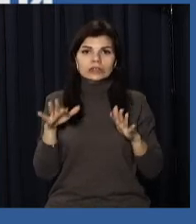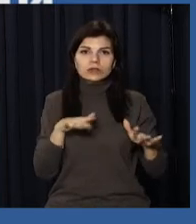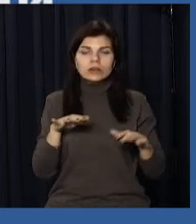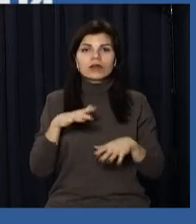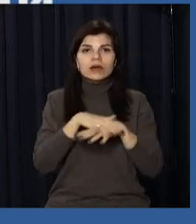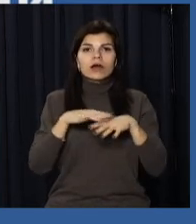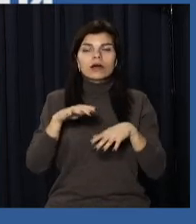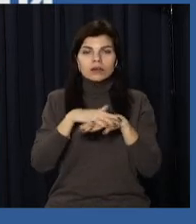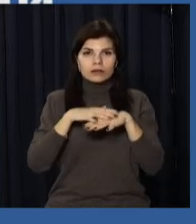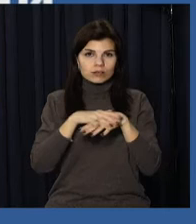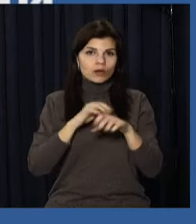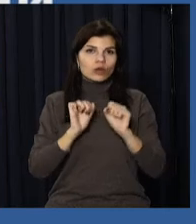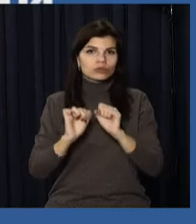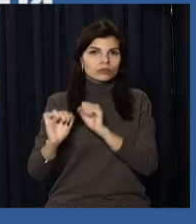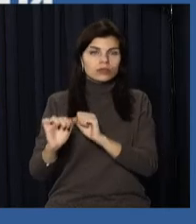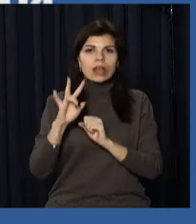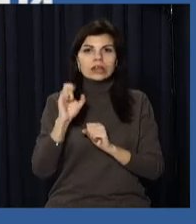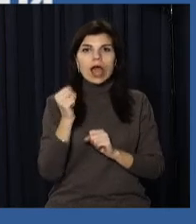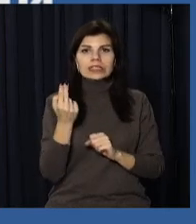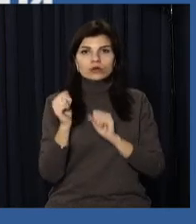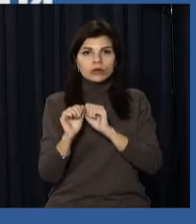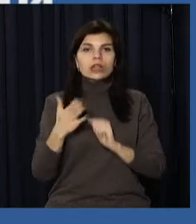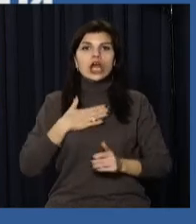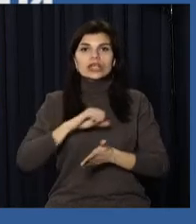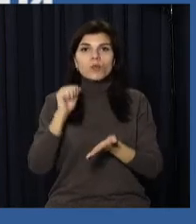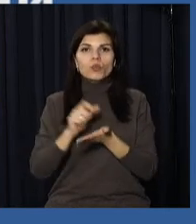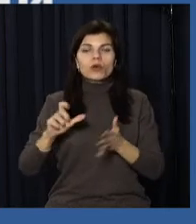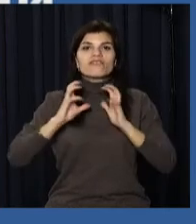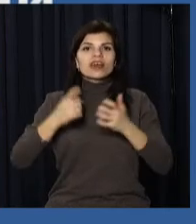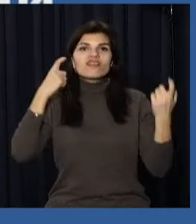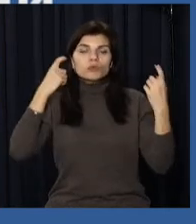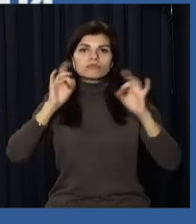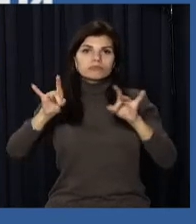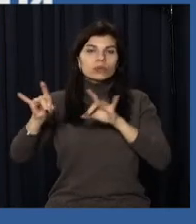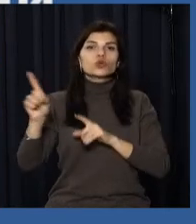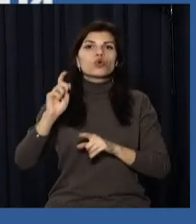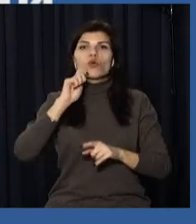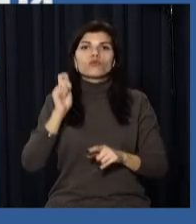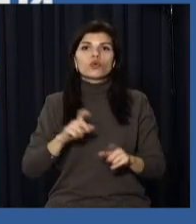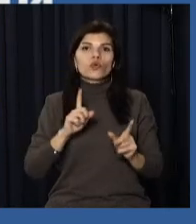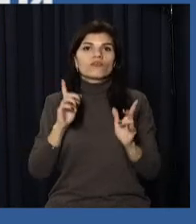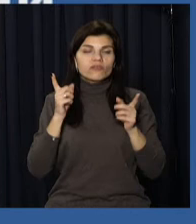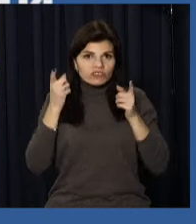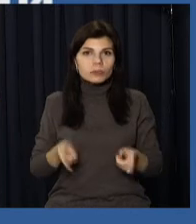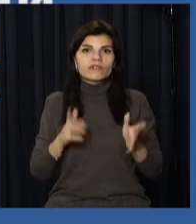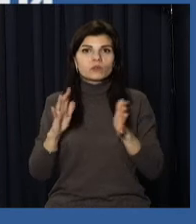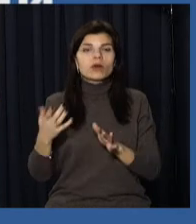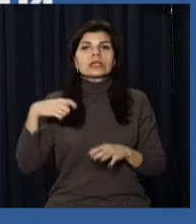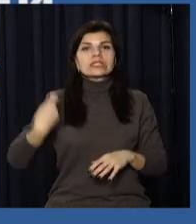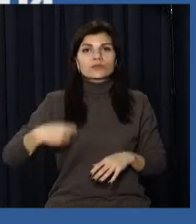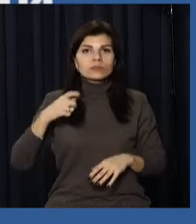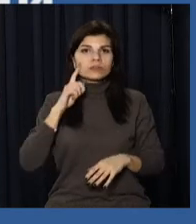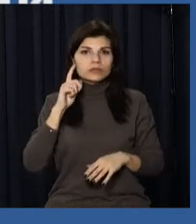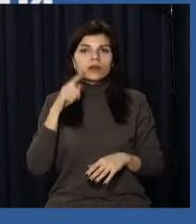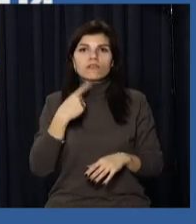національної безпеки і оборони. Наші дипломати інформують світ про те, що відбувається в Україні насправді. Наразі президент заявив